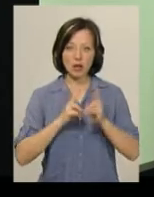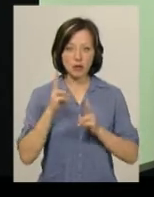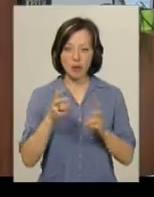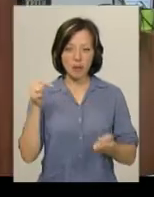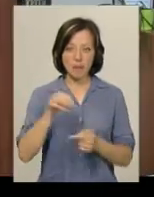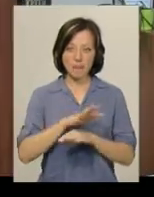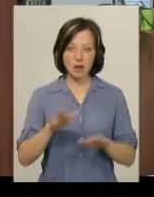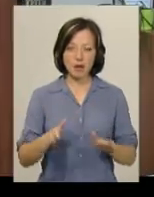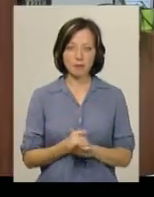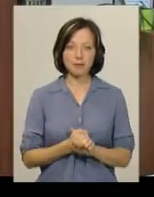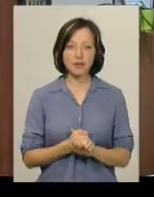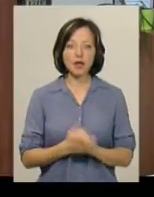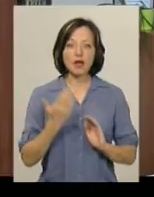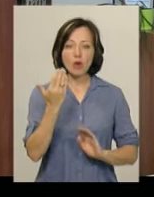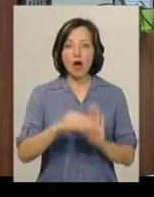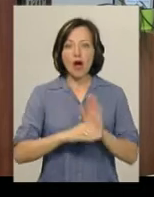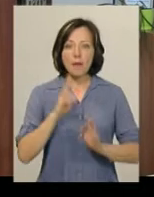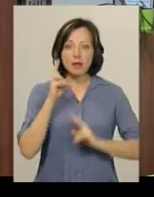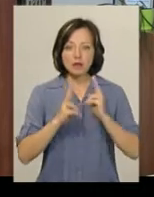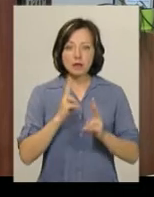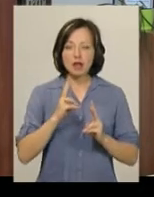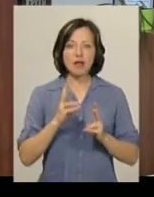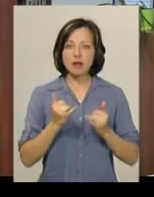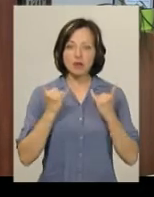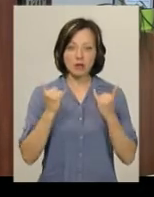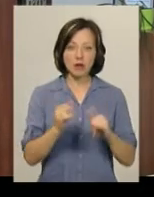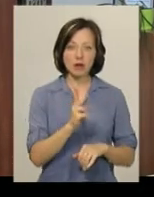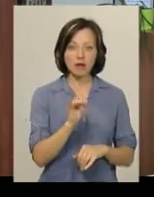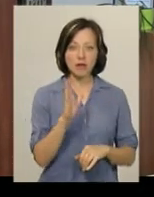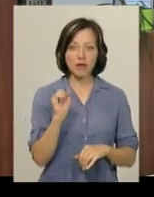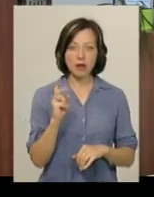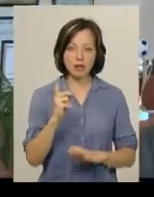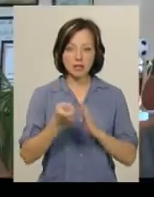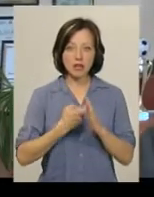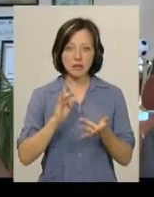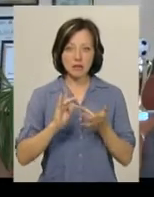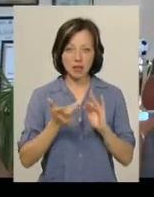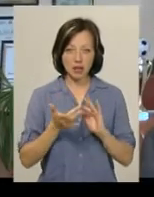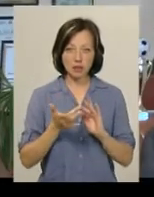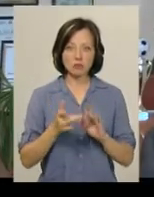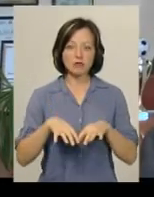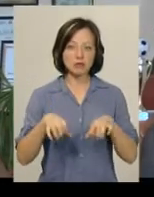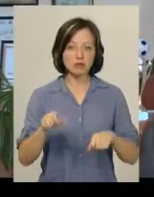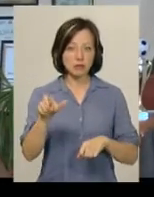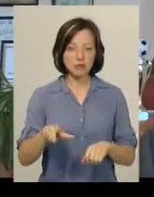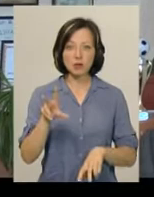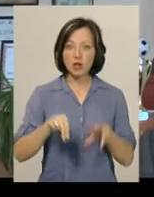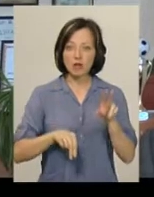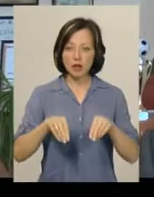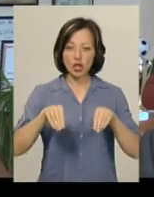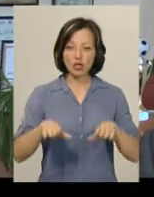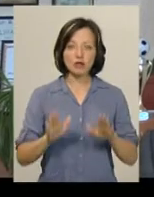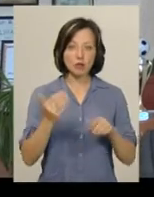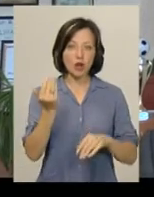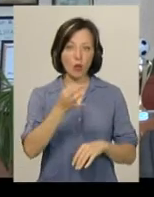підлягає. Про те, що його апеляційну скаргу не задовольнили, Михайло Кривак дізнався з мережі інтернет. Посадовець каже, сподівався, що рішення